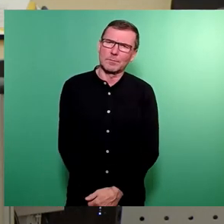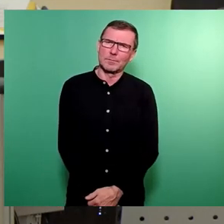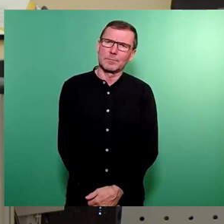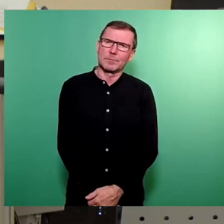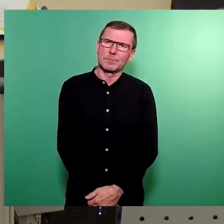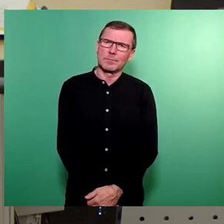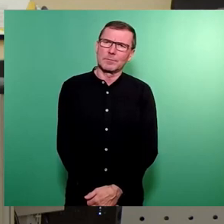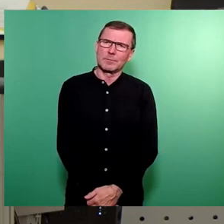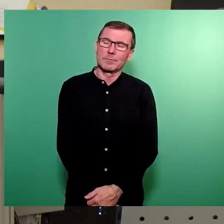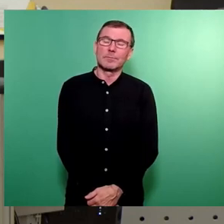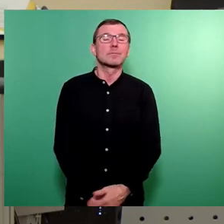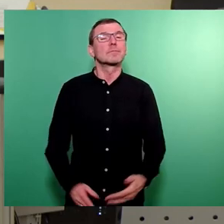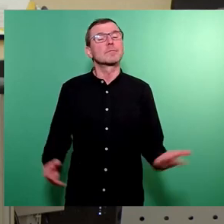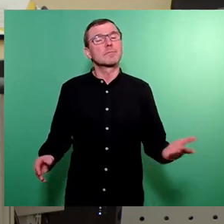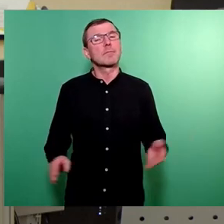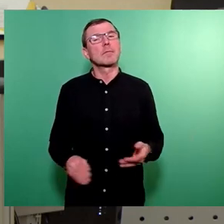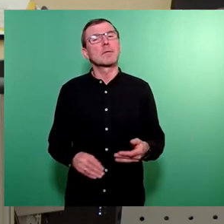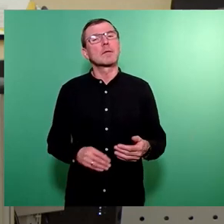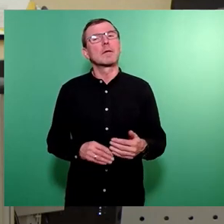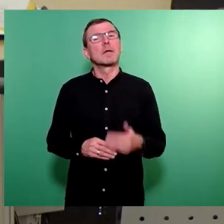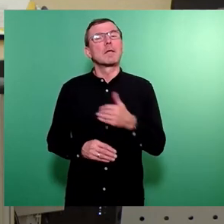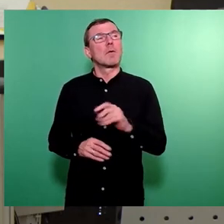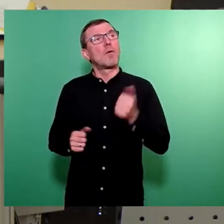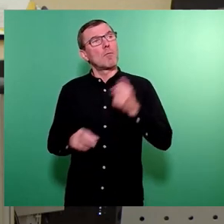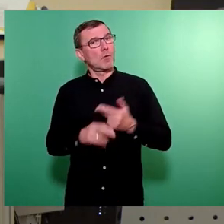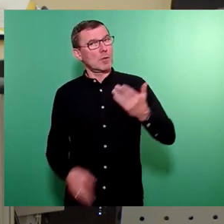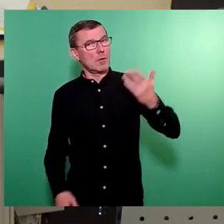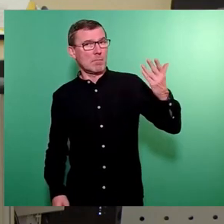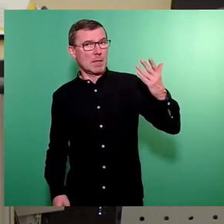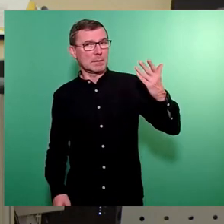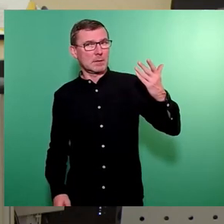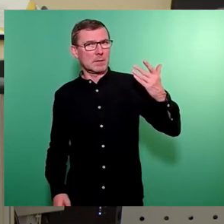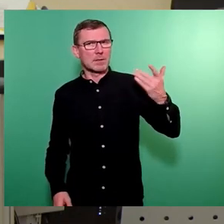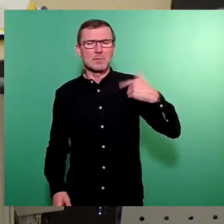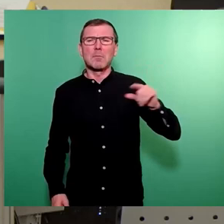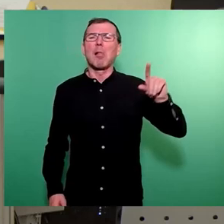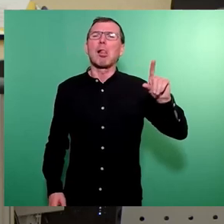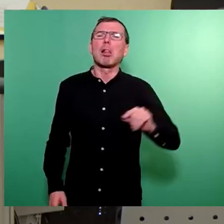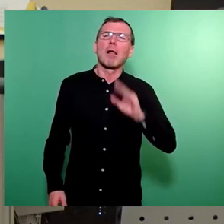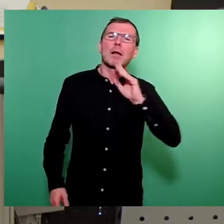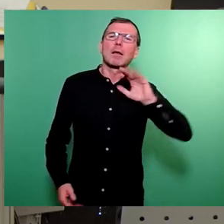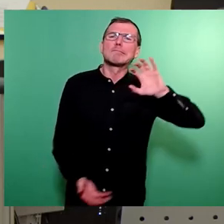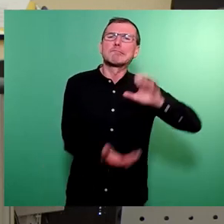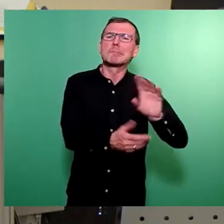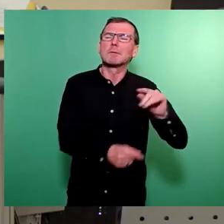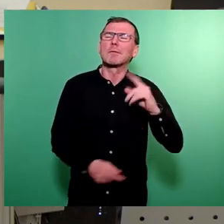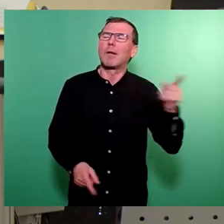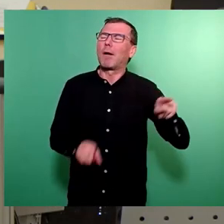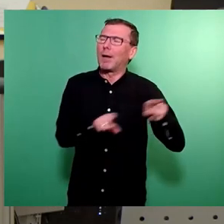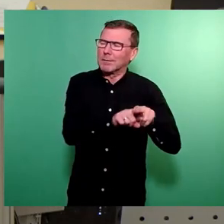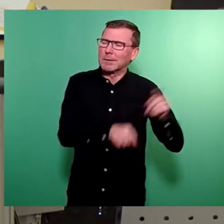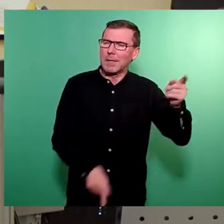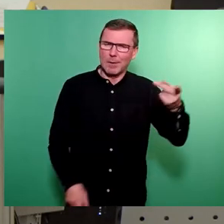Ja, zudem ganz nebenbei bemerkt, der Oberbürgermeister hat das jetzt so etwas klein geredet. Er hat genauso wie